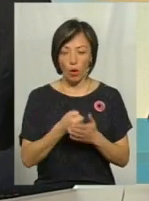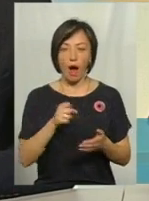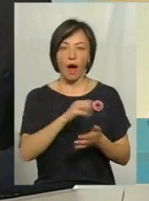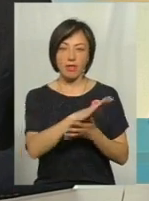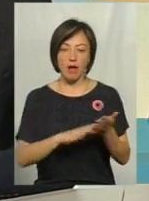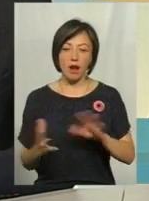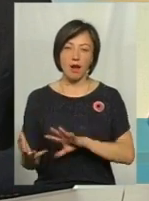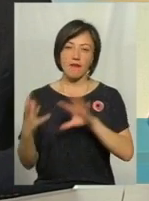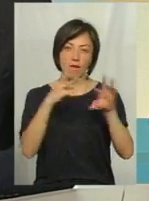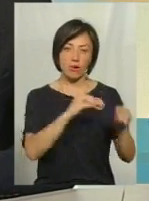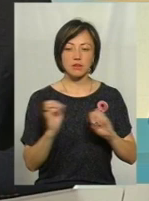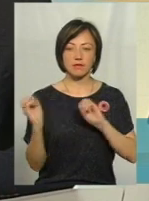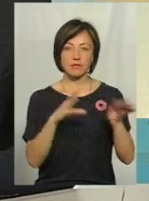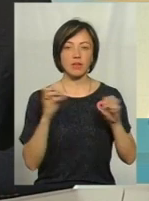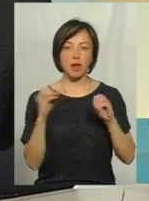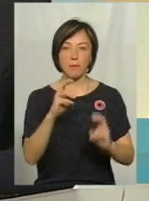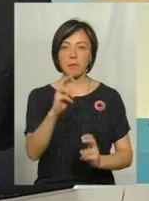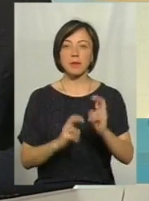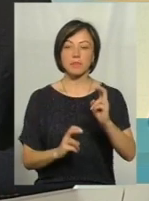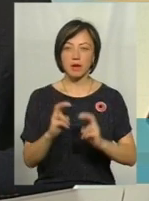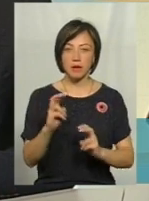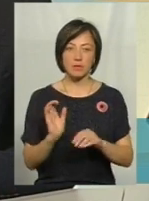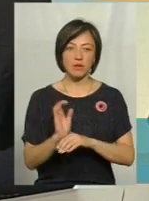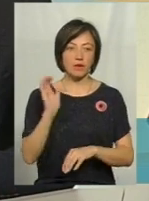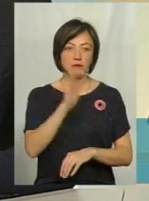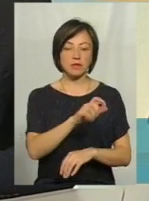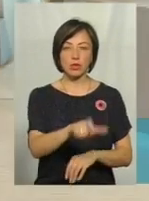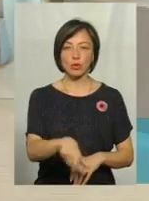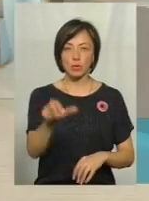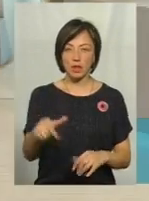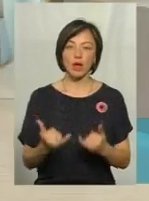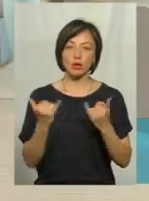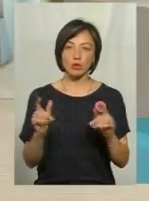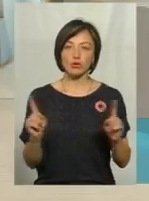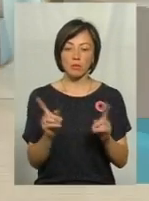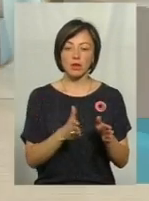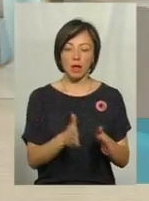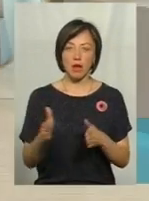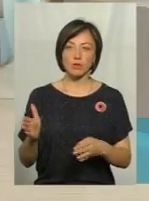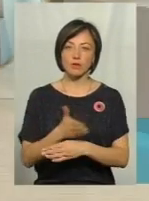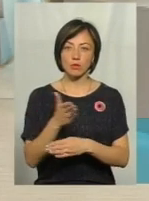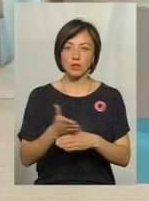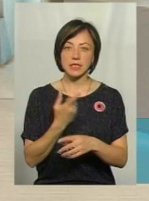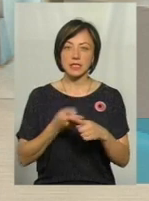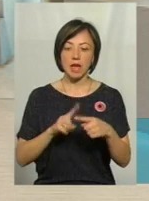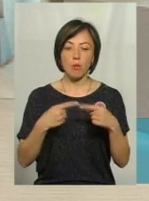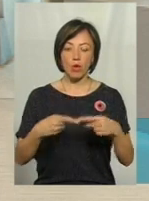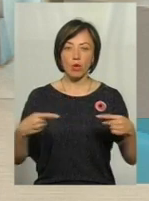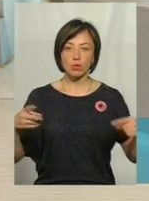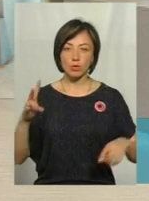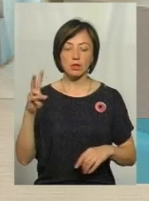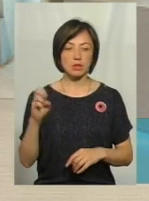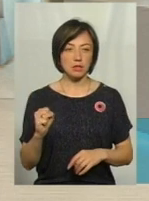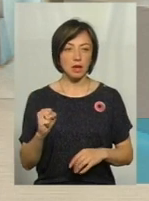евакуація, вивезення підприємств, вивезення людей для того, щоб налагодити виробництво цієї продукції на